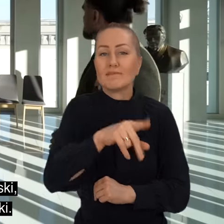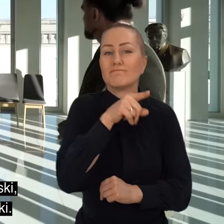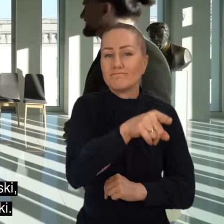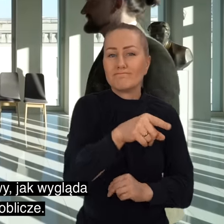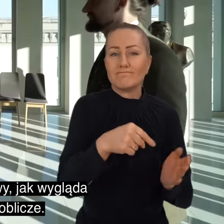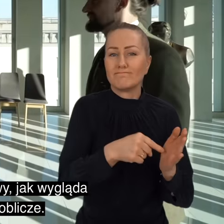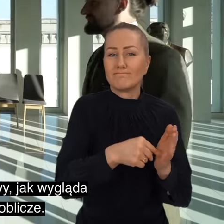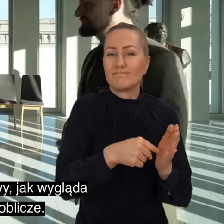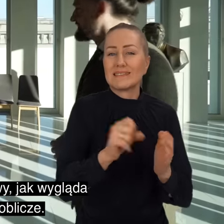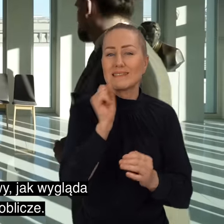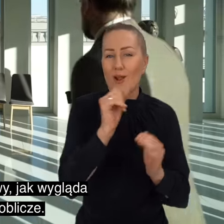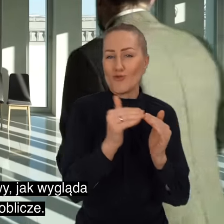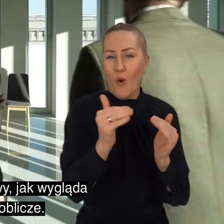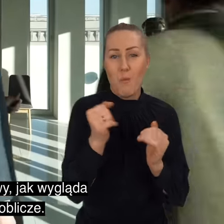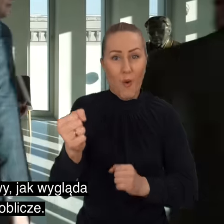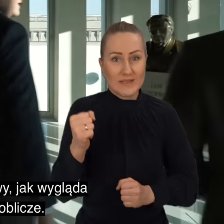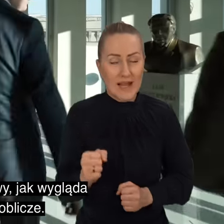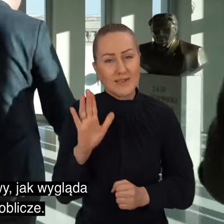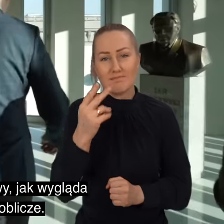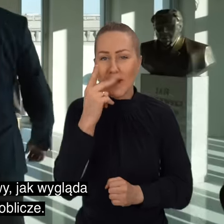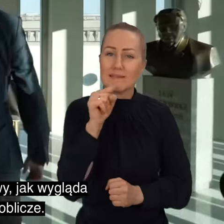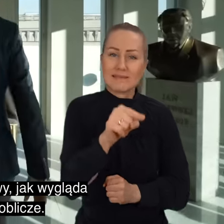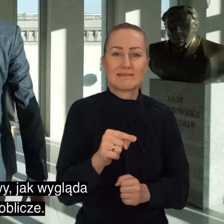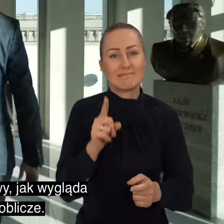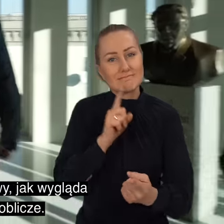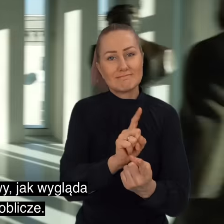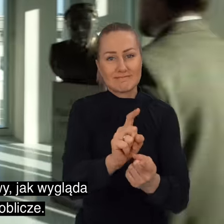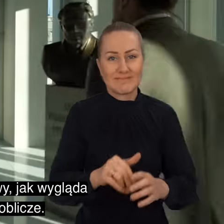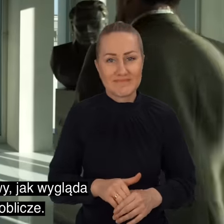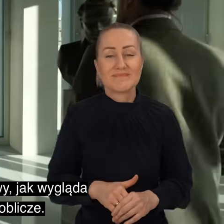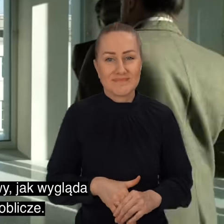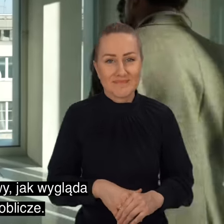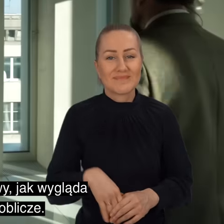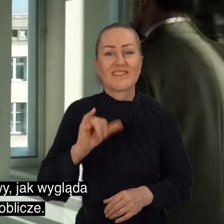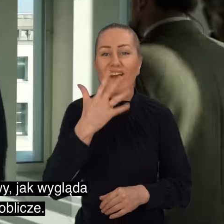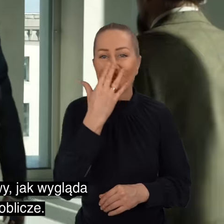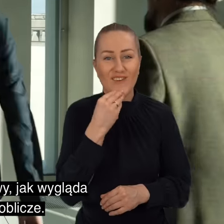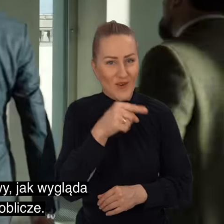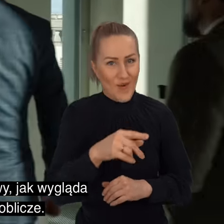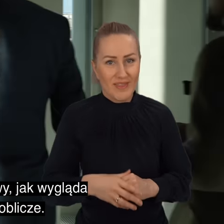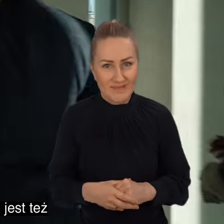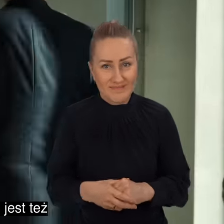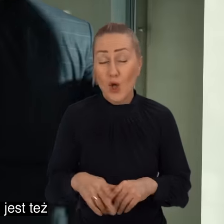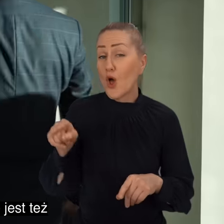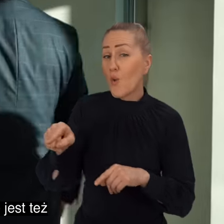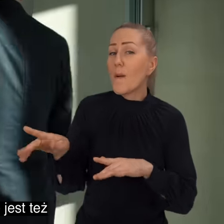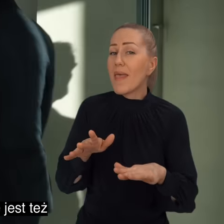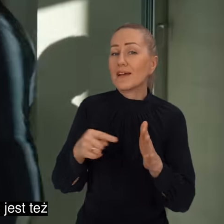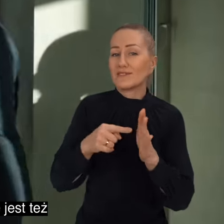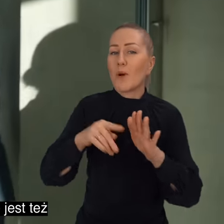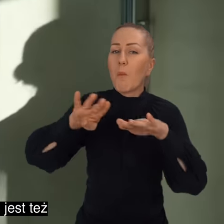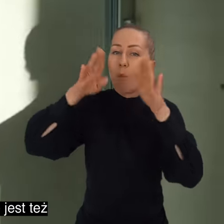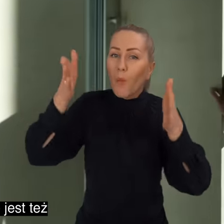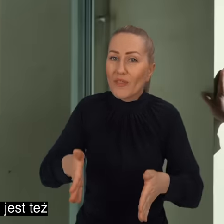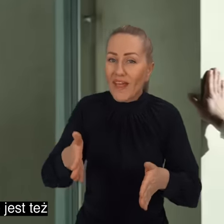poselski. Chodźmy, zobaczymy z tej perspektywy, jak wygląda stary dom poselski i jego stare oblicze. Tutaj, ponieważ budynek